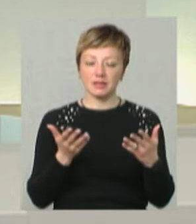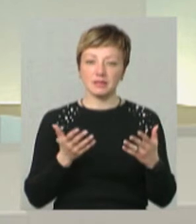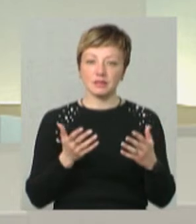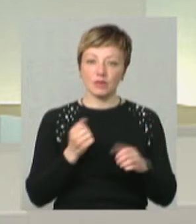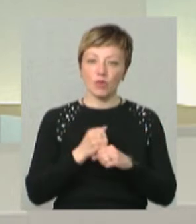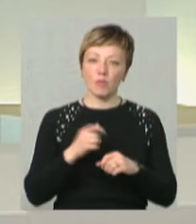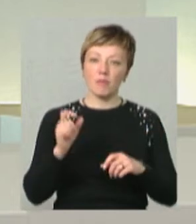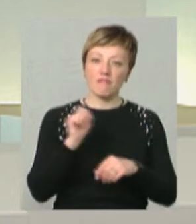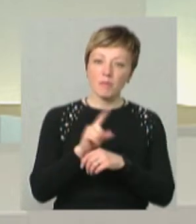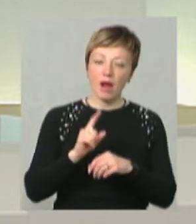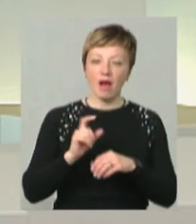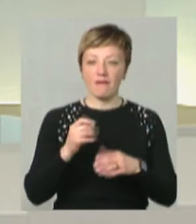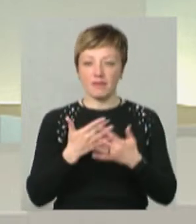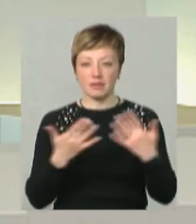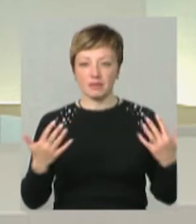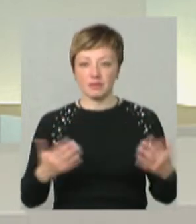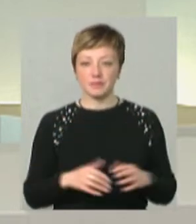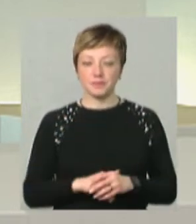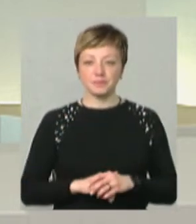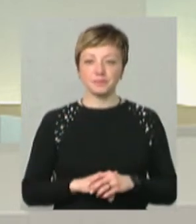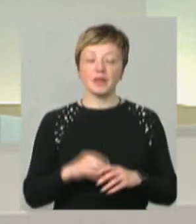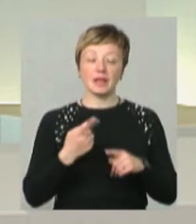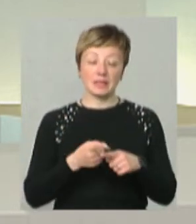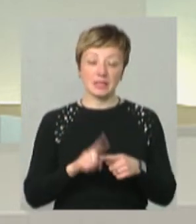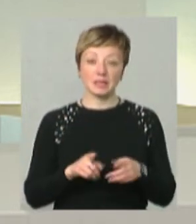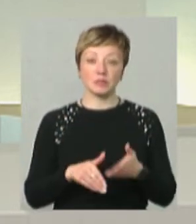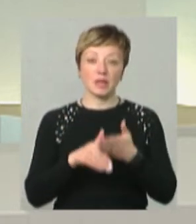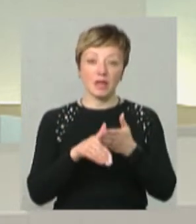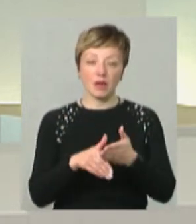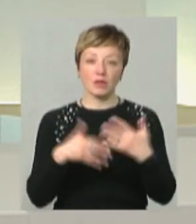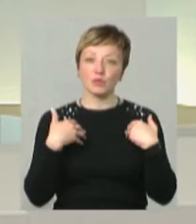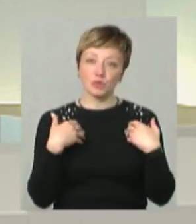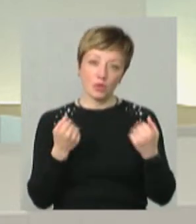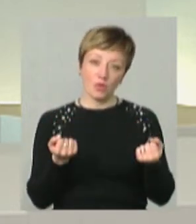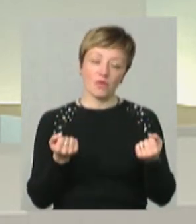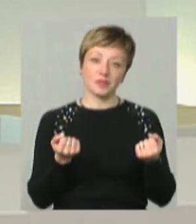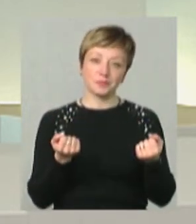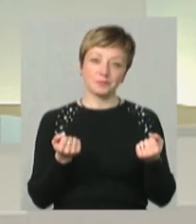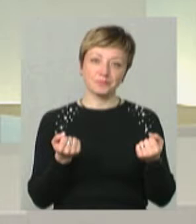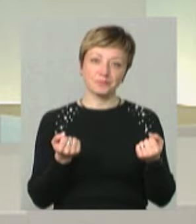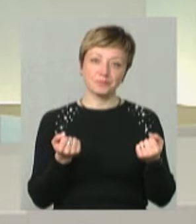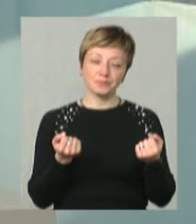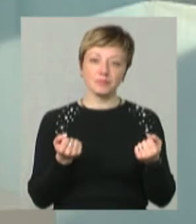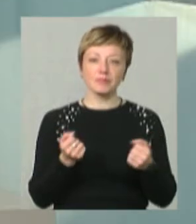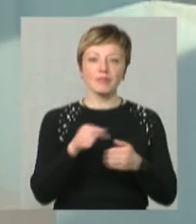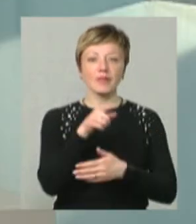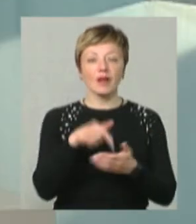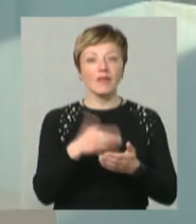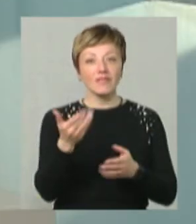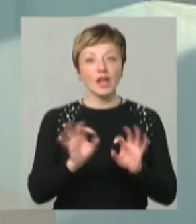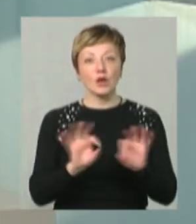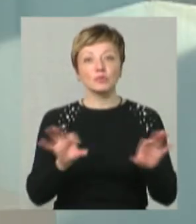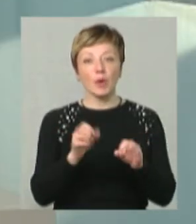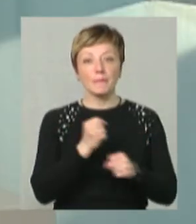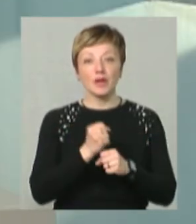робимо, якісь вправи на уяву і так далі. І це сприяє їх якомусь оздоровленню. От ви вже розповіли, що